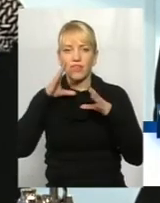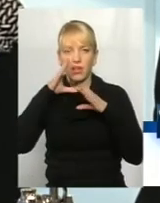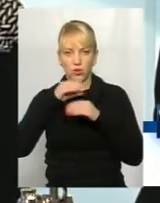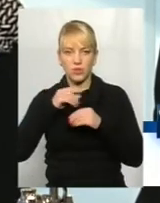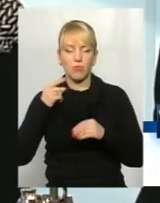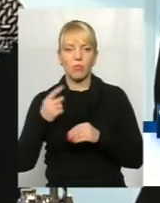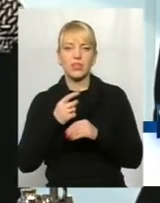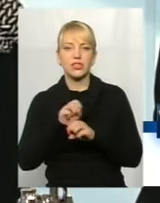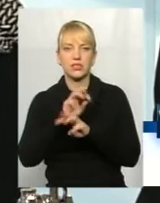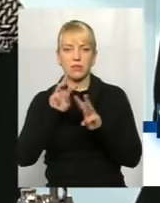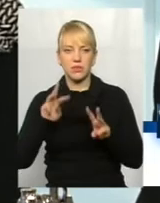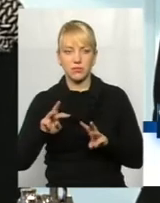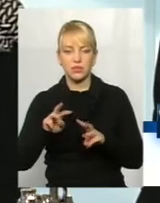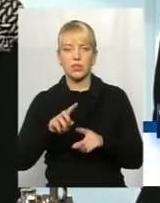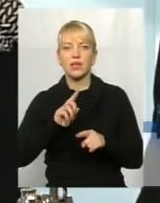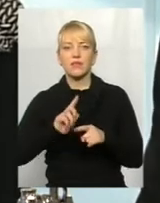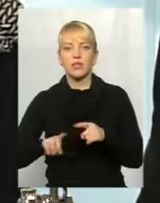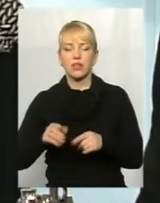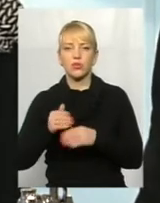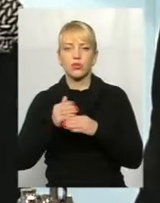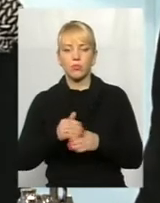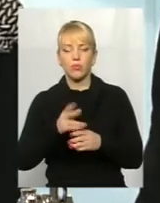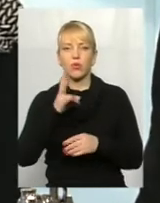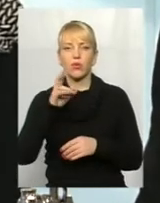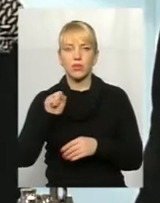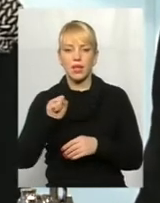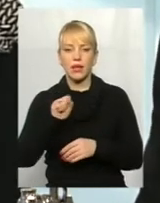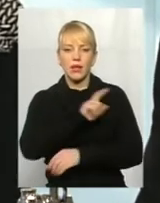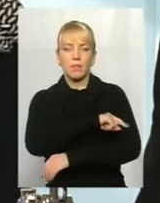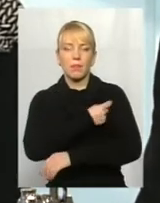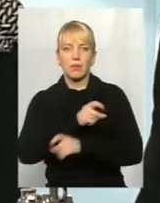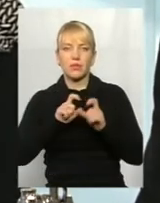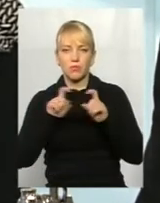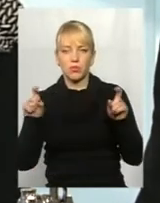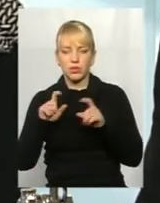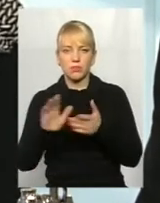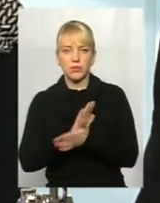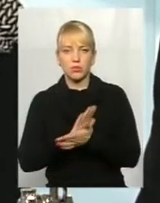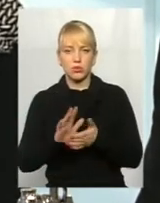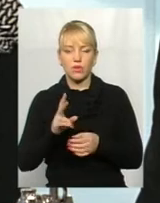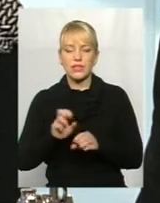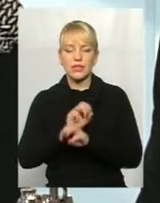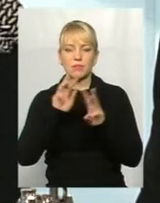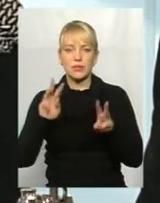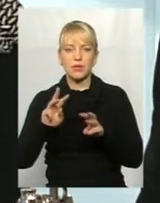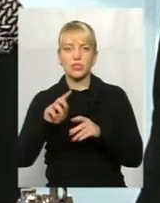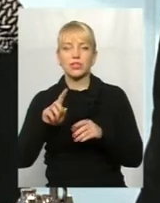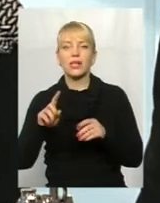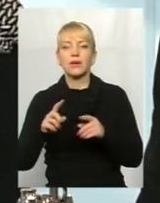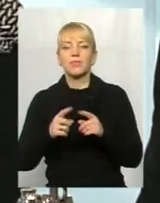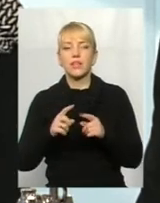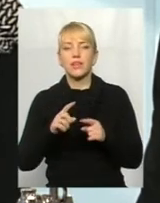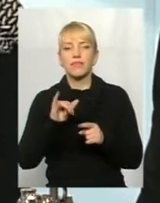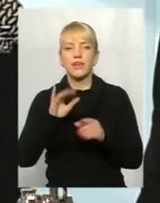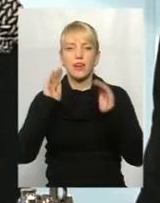-перше, забезпечити невідхладну допомогу на травмпунктах безкоштовно, забезпечити невідхладну допомогу в реанімаціях і в дитячій, в